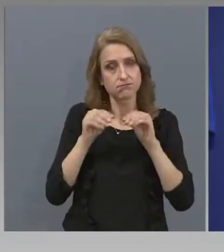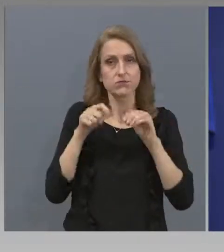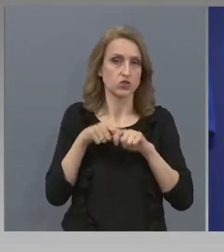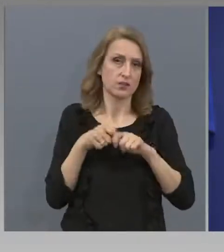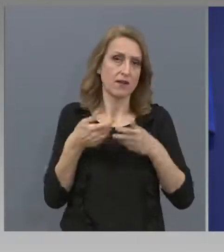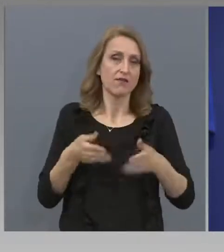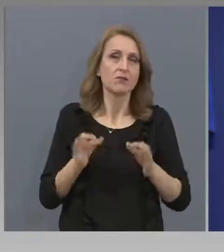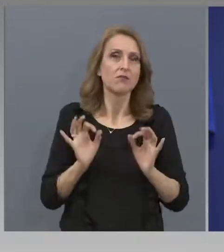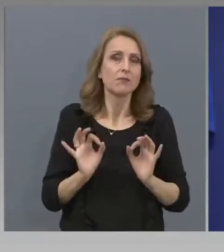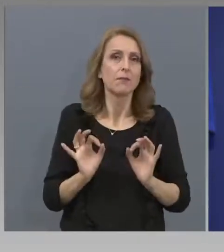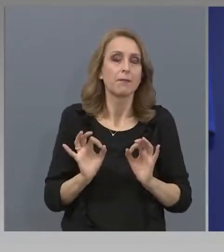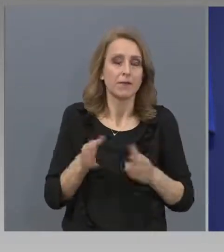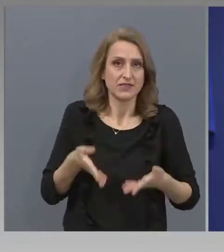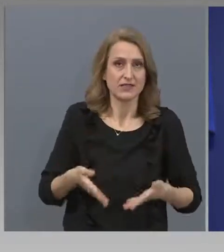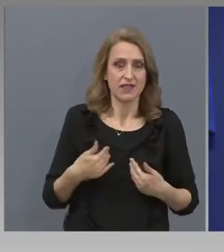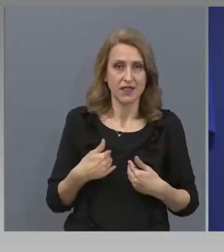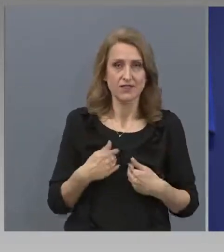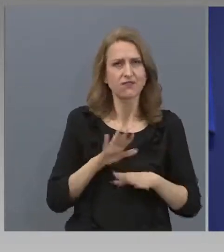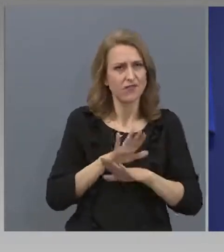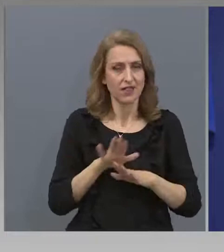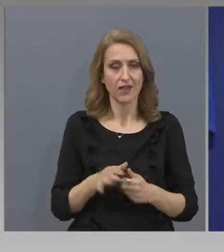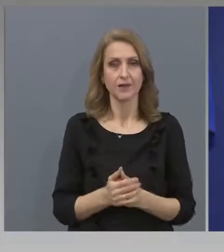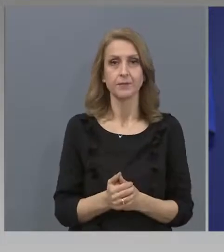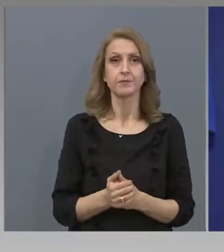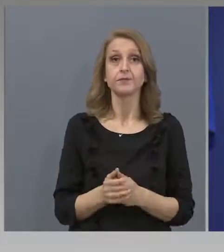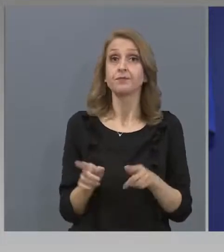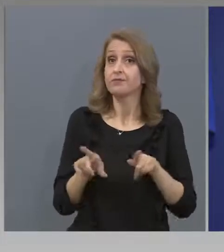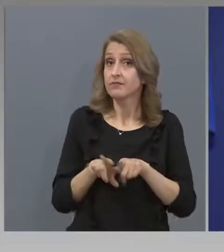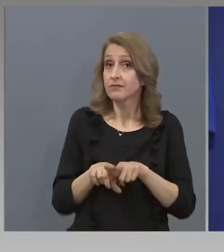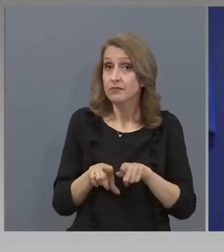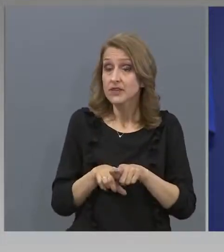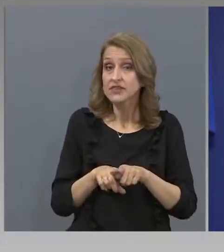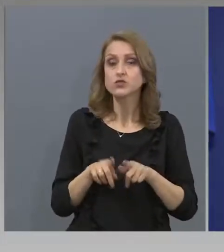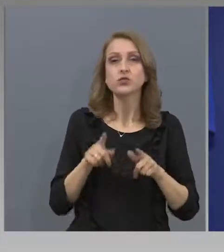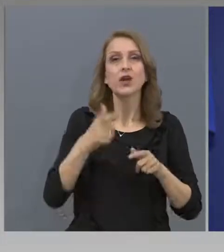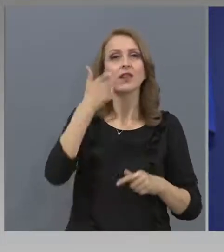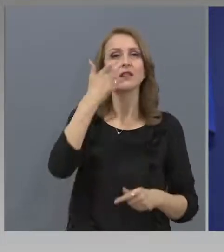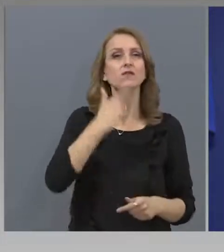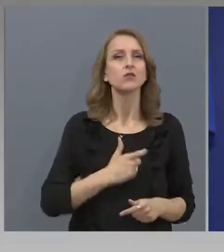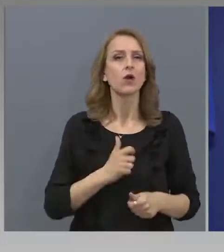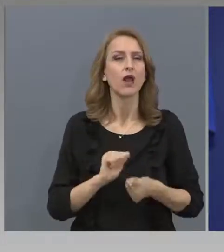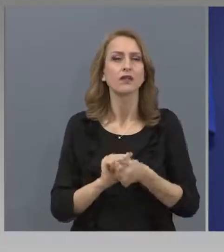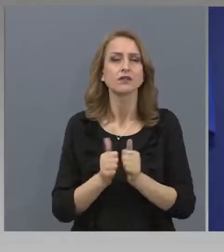насърчава и възстановяването на индивидуалните спортове,